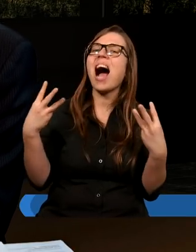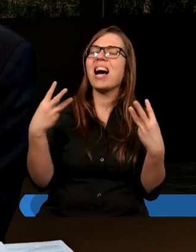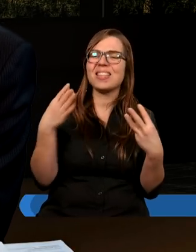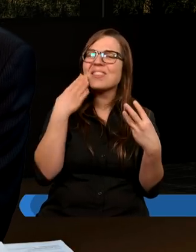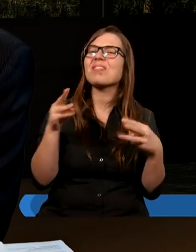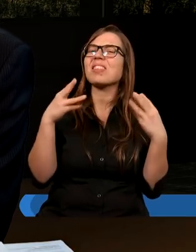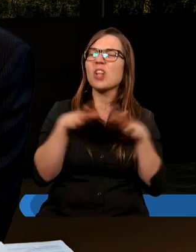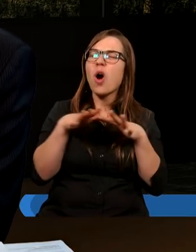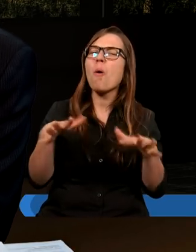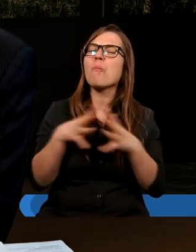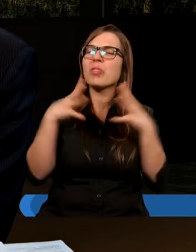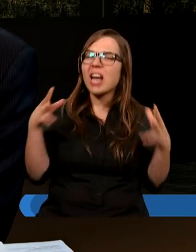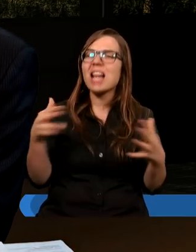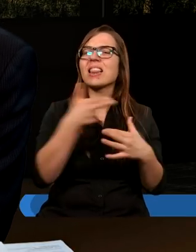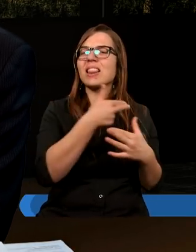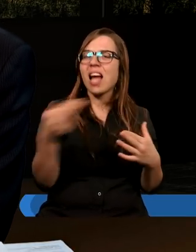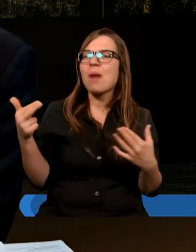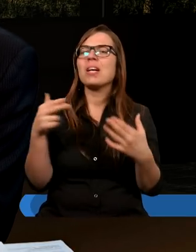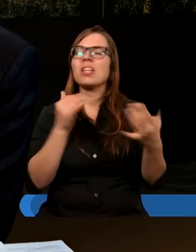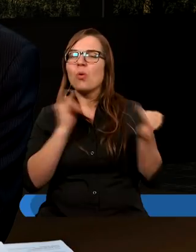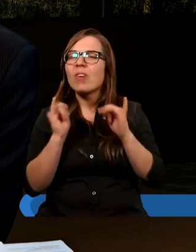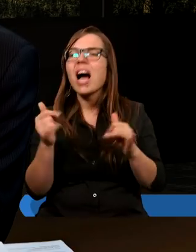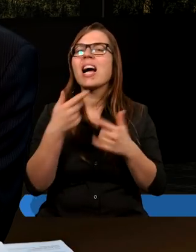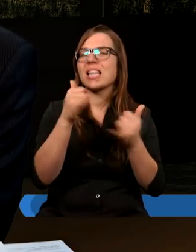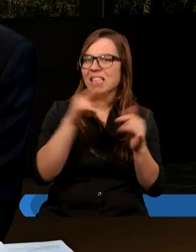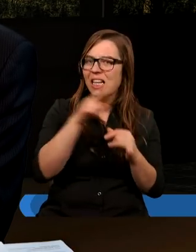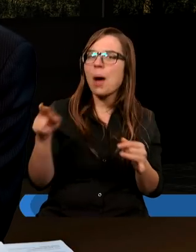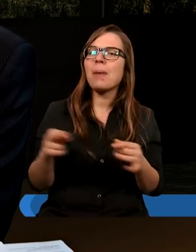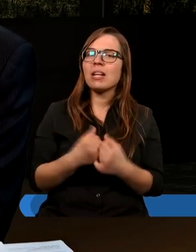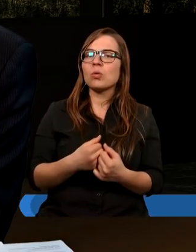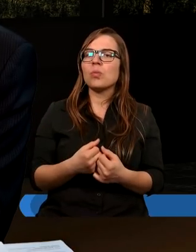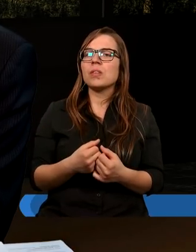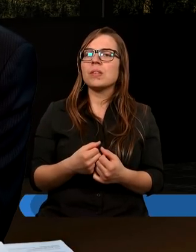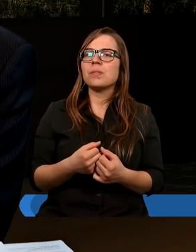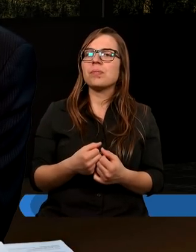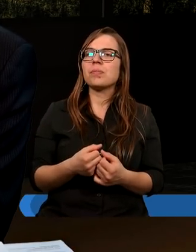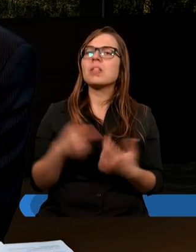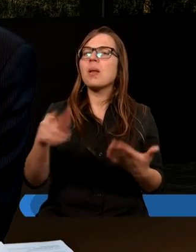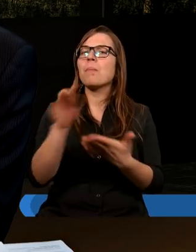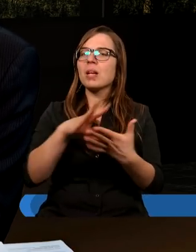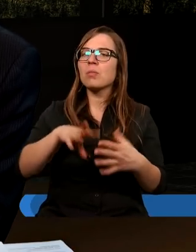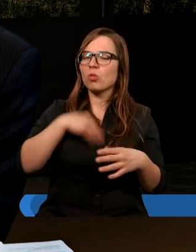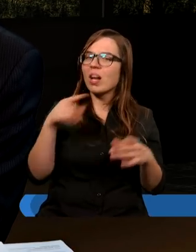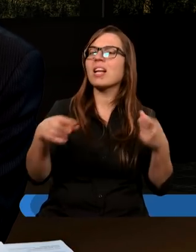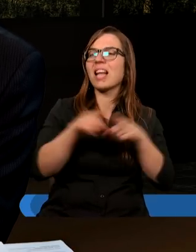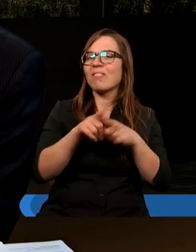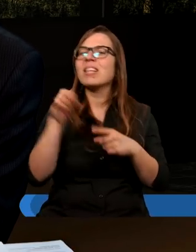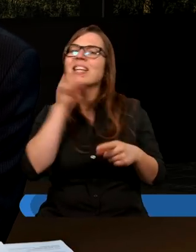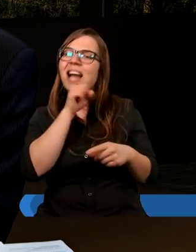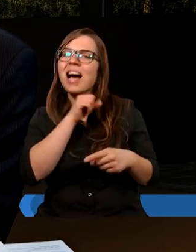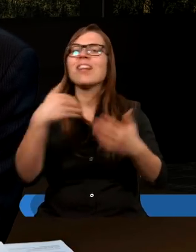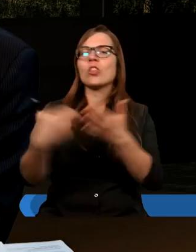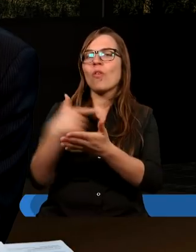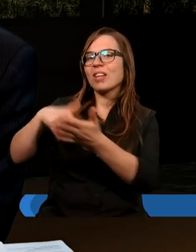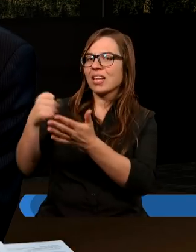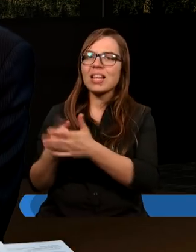bardzo obszerny temat, godny uwagi, ale Pismo Święte zarówno Starego, jak i